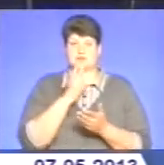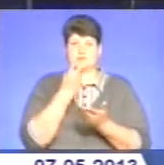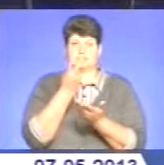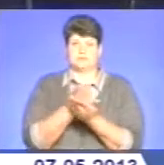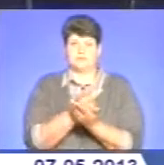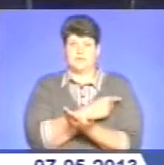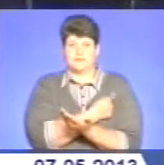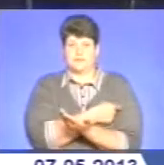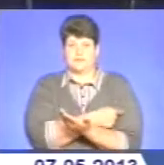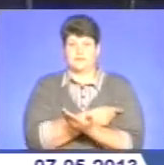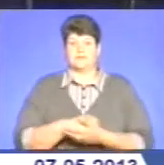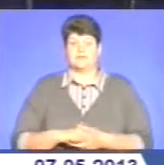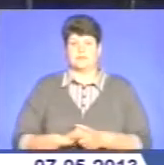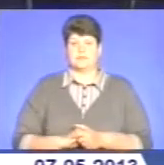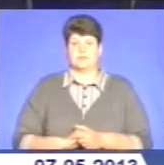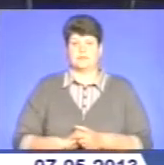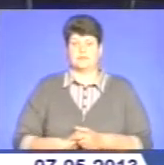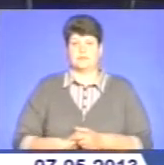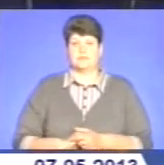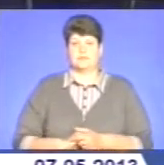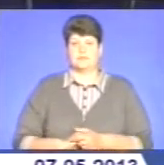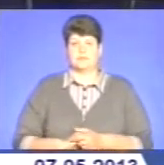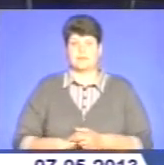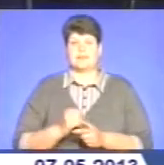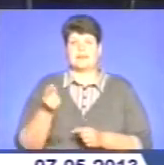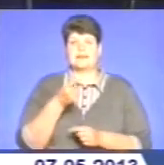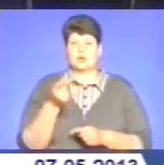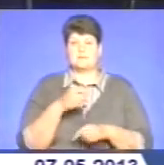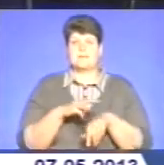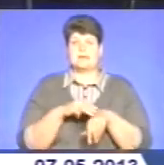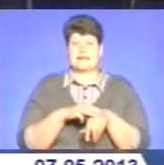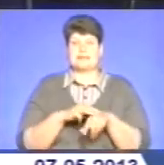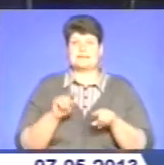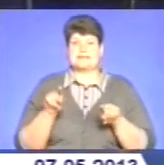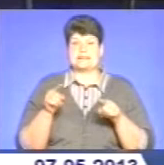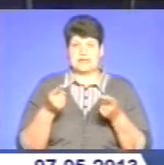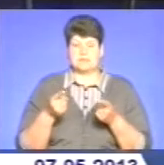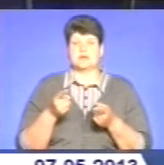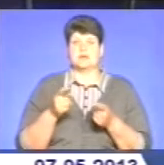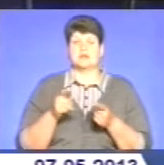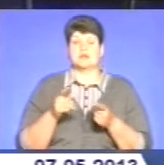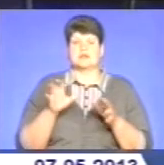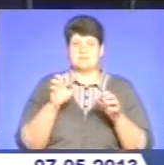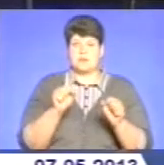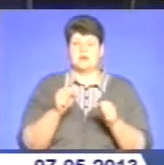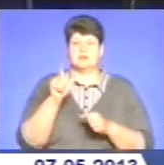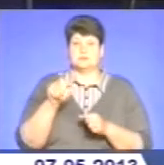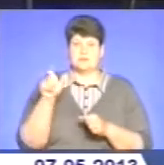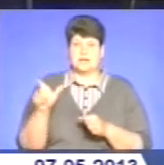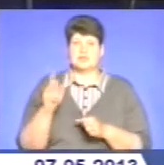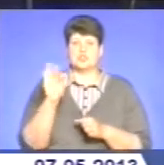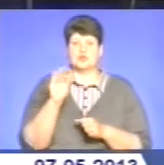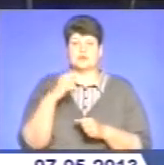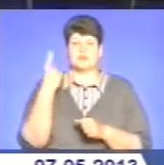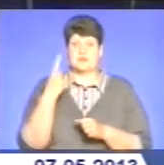повідомляє сайт «Погляд». Тернопільські міліціонери затримали уродженця Житомирської області, який у квітні цього